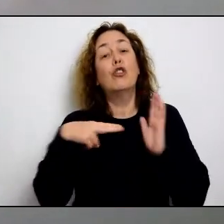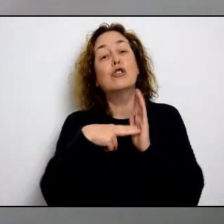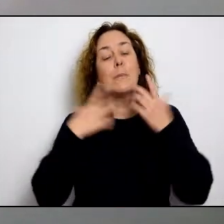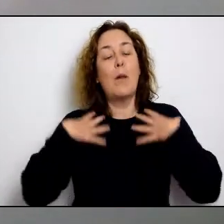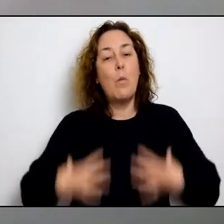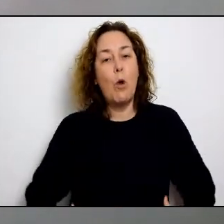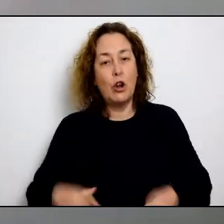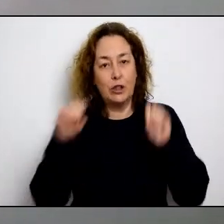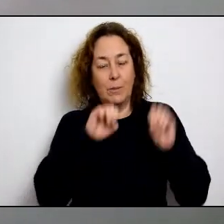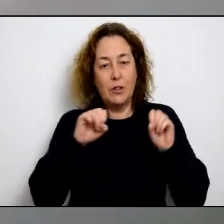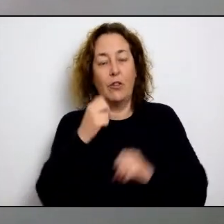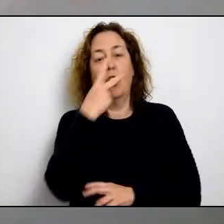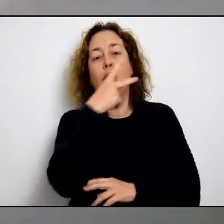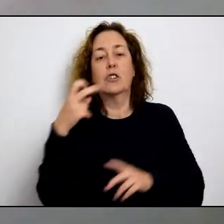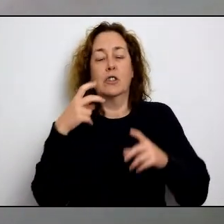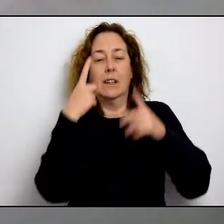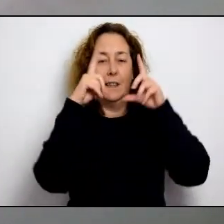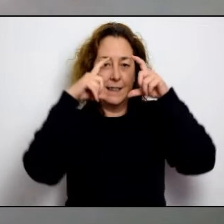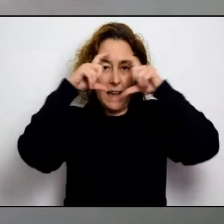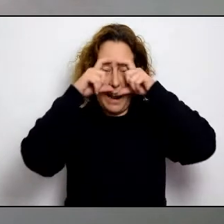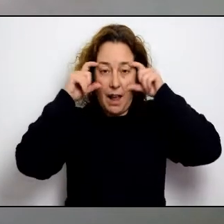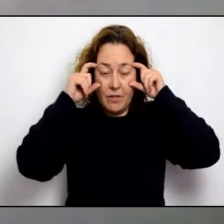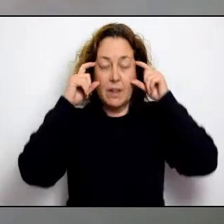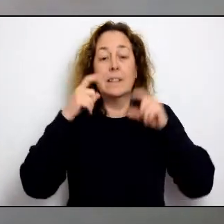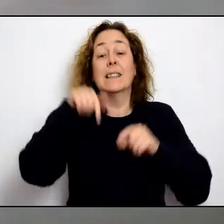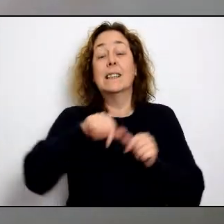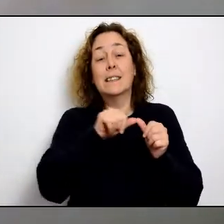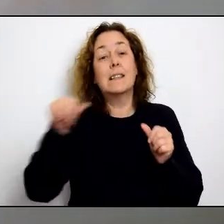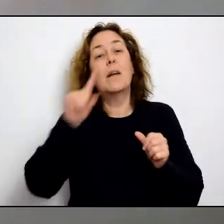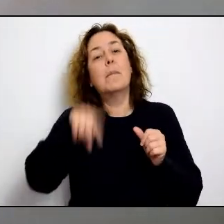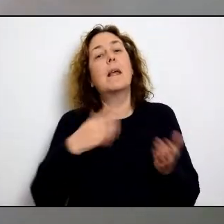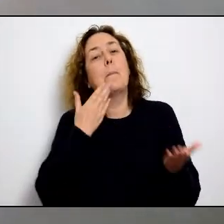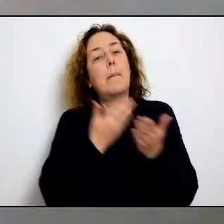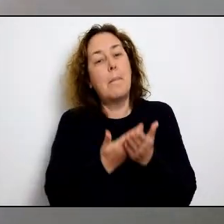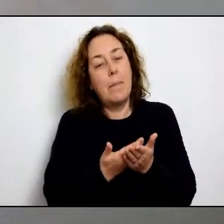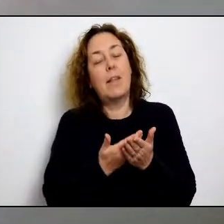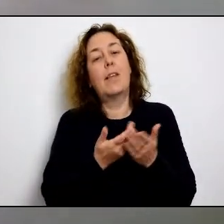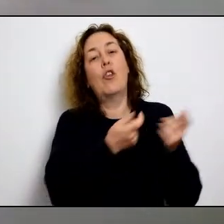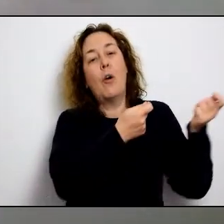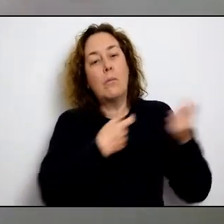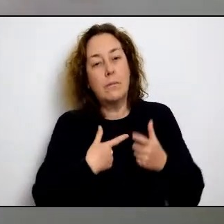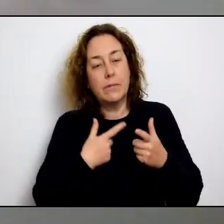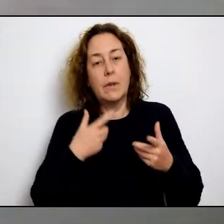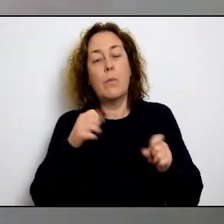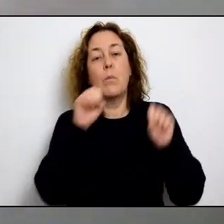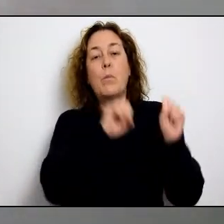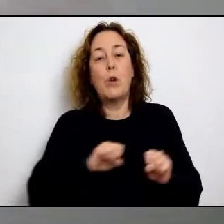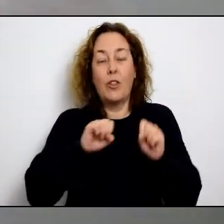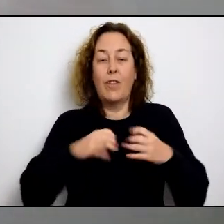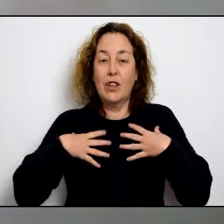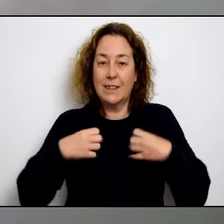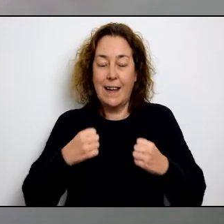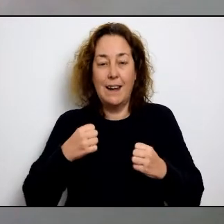9.000 mascaretes FFP2, 2.500 monos de protecció i 700 hoeres. Per altra banda, durant aquesta